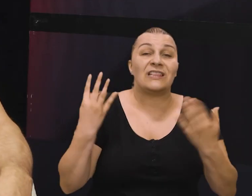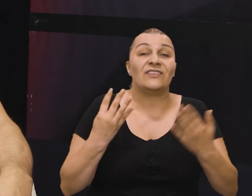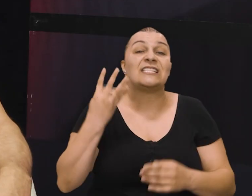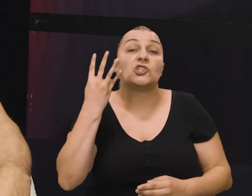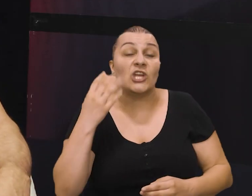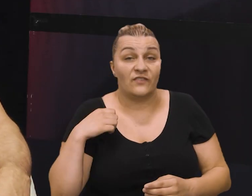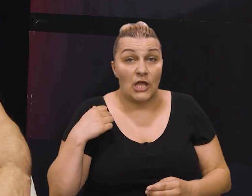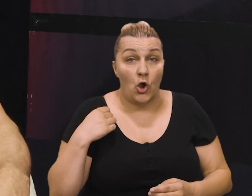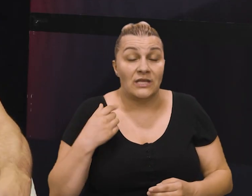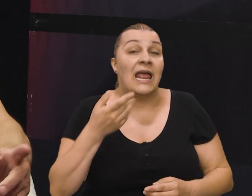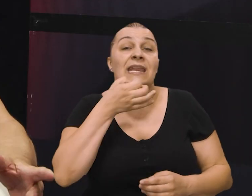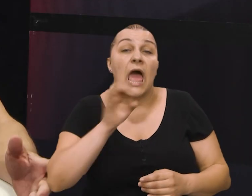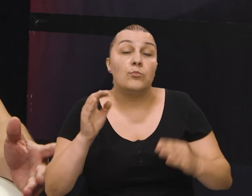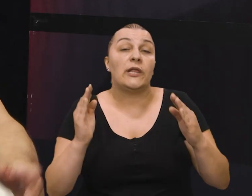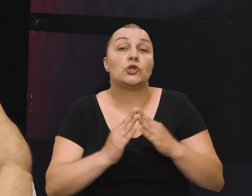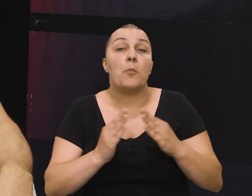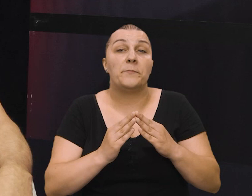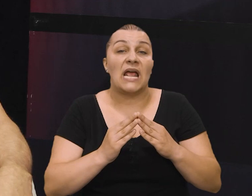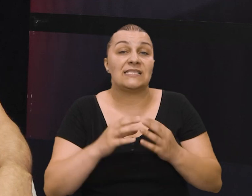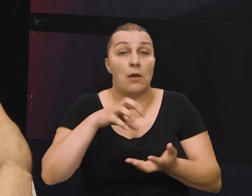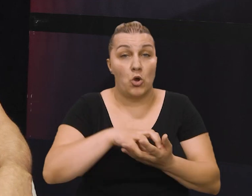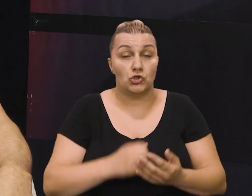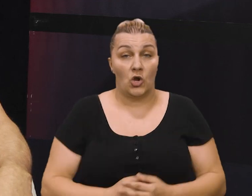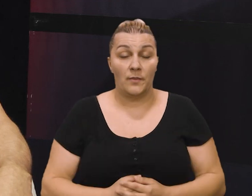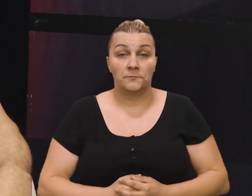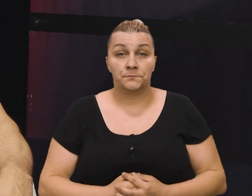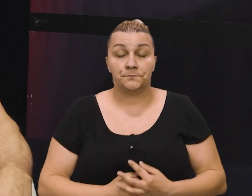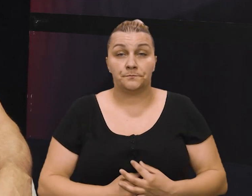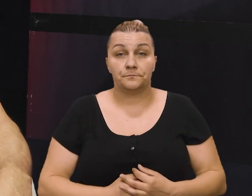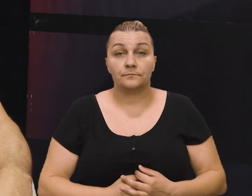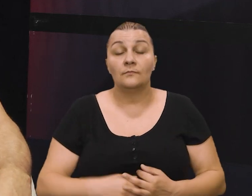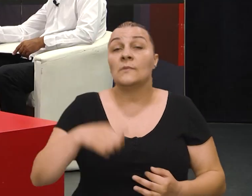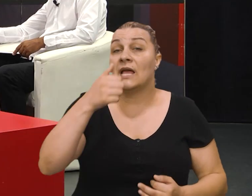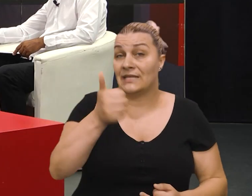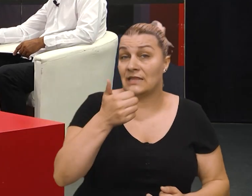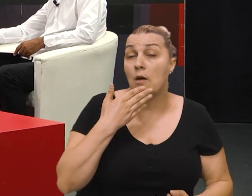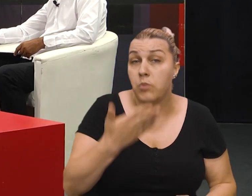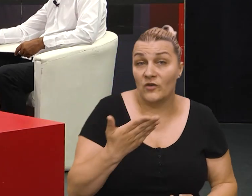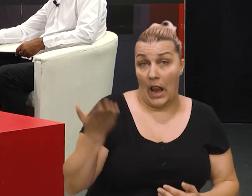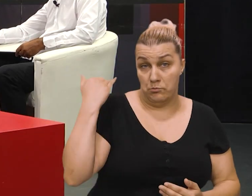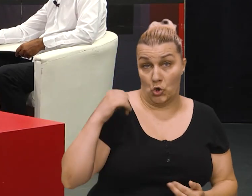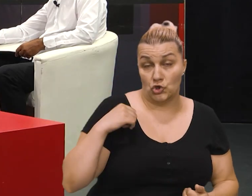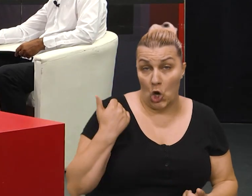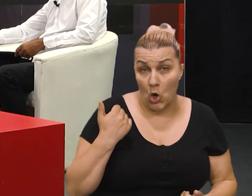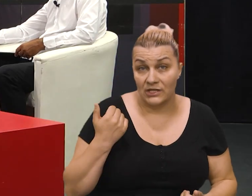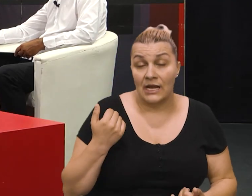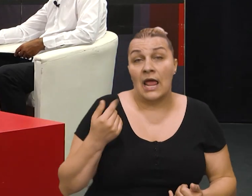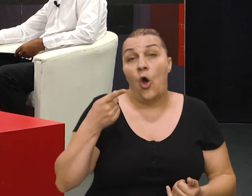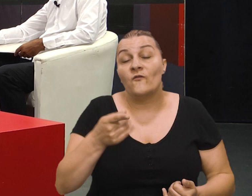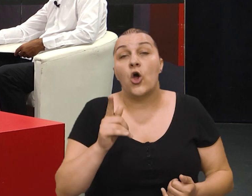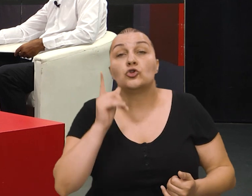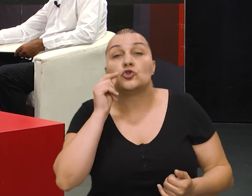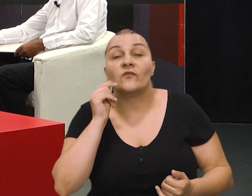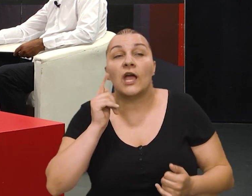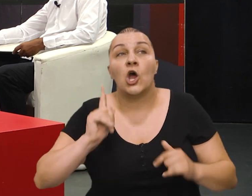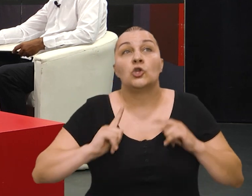govorim u 94. kao najboljoj domovranskoj postrojbe. Da, Milane, jedna pohvala prošle godine tako je